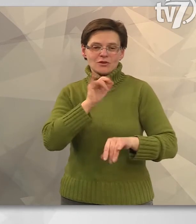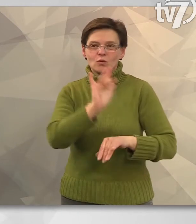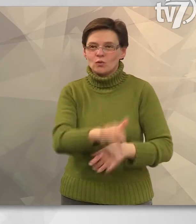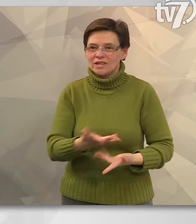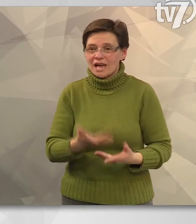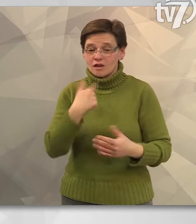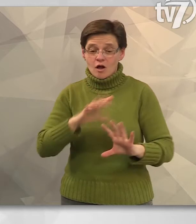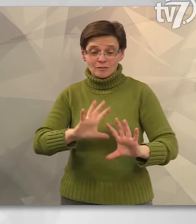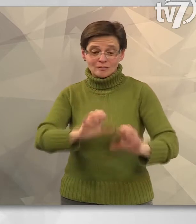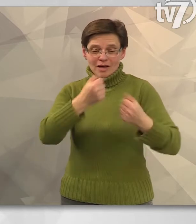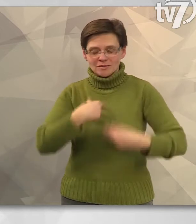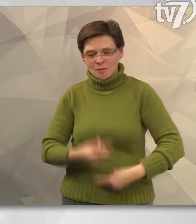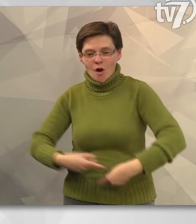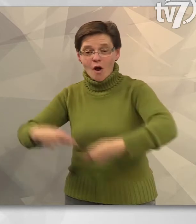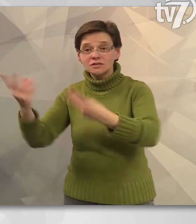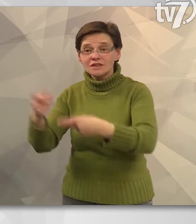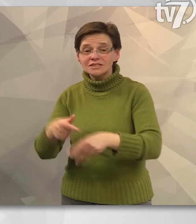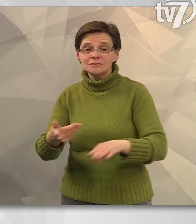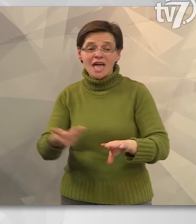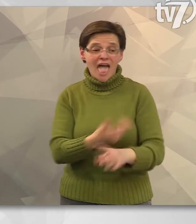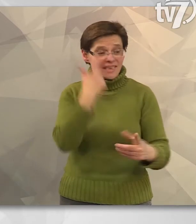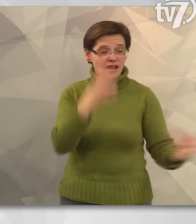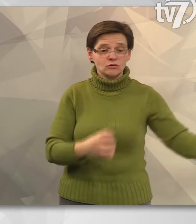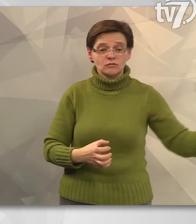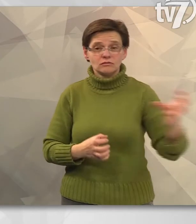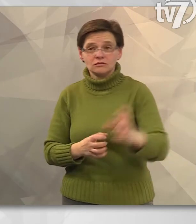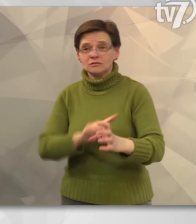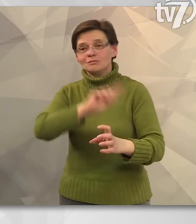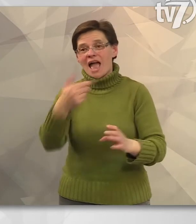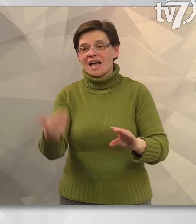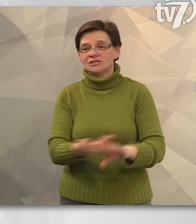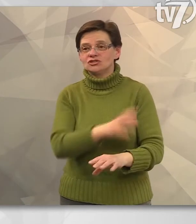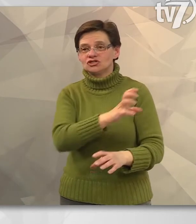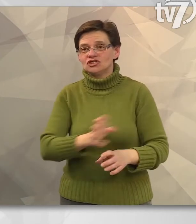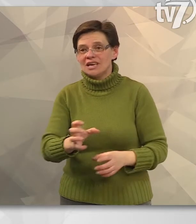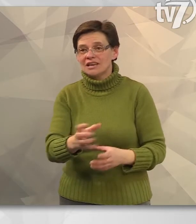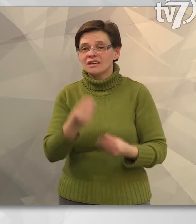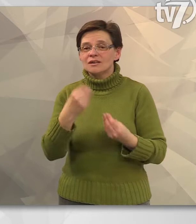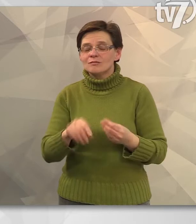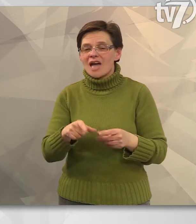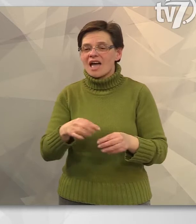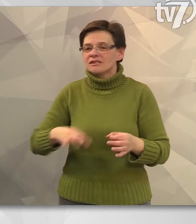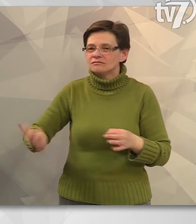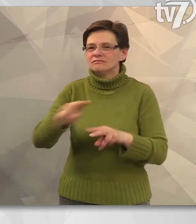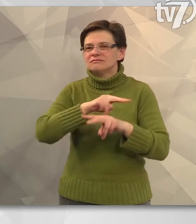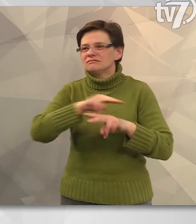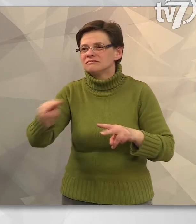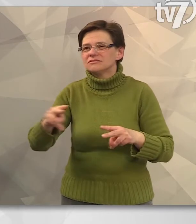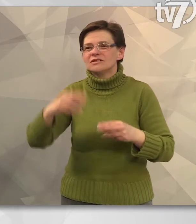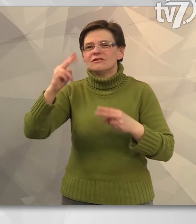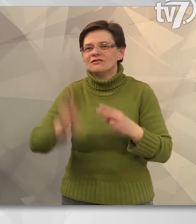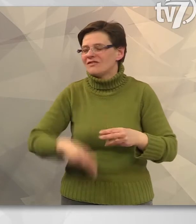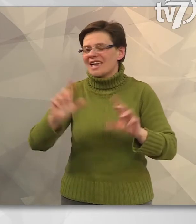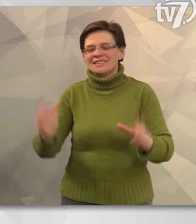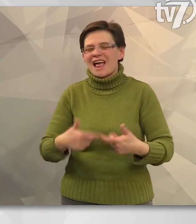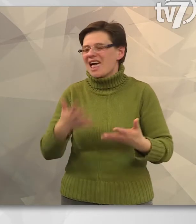egy menhelyi kutyát. Mert ha megment egy menhelyi kutyát, annak a helyére így szoktuk mondani, jöhet a következő. Mert a menhelyekbefogadó